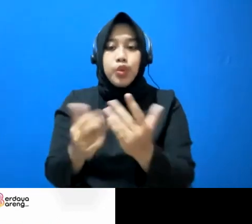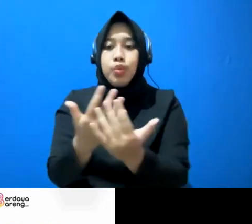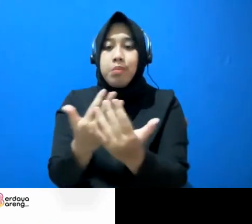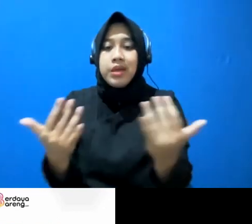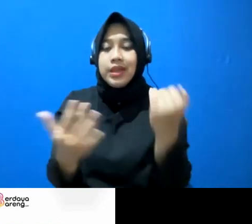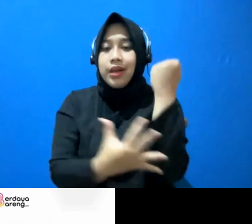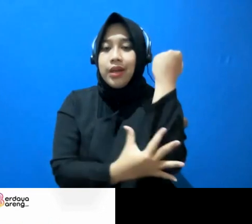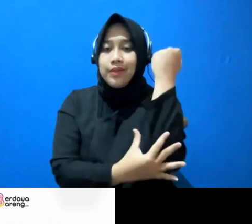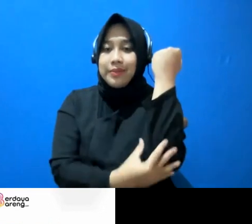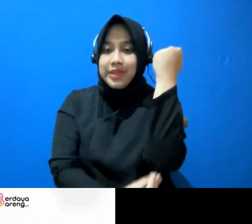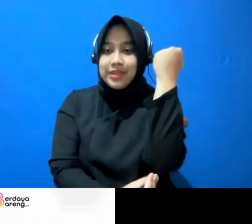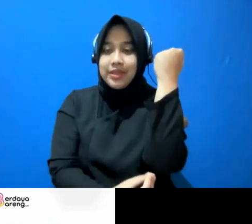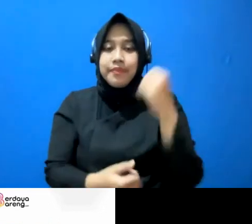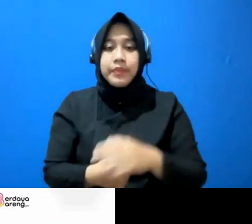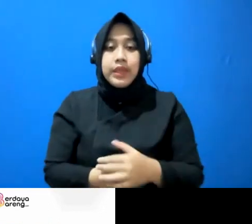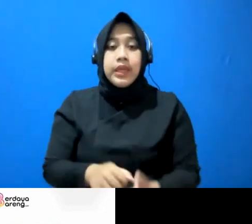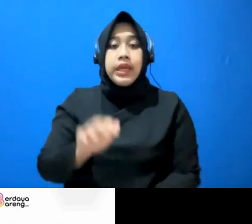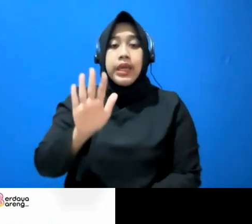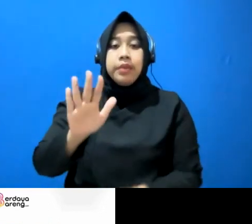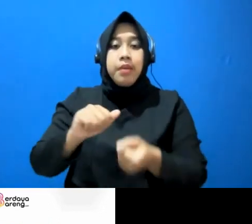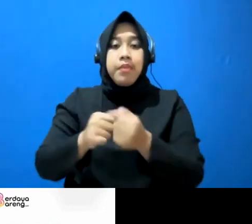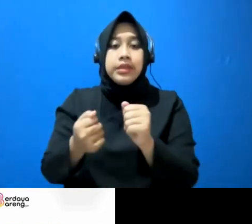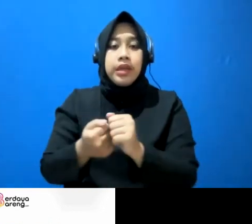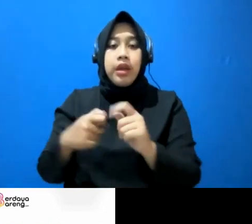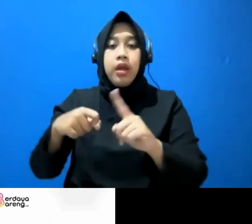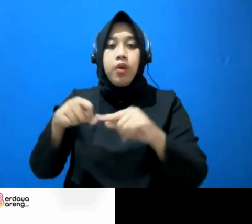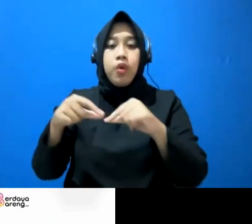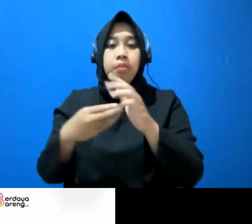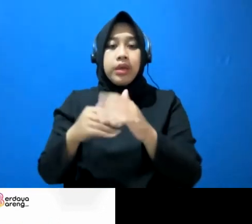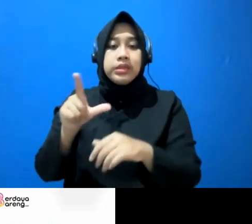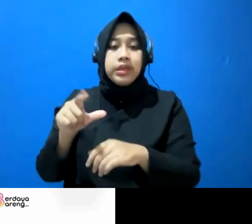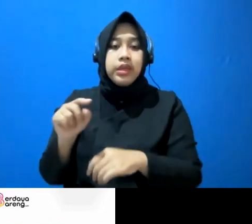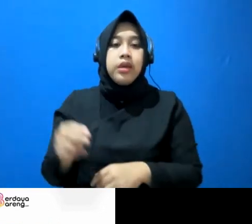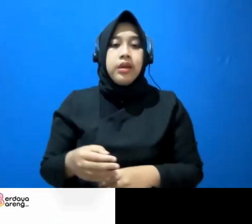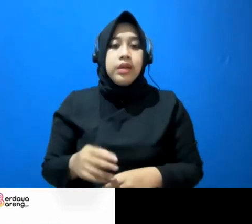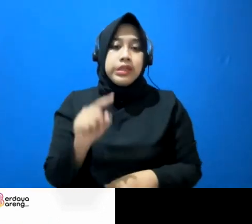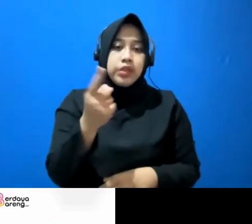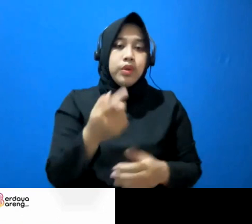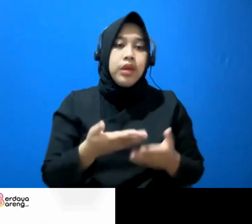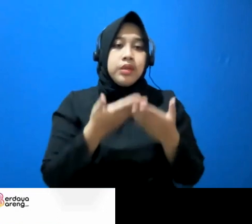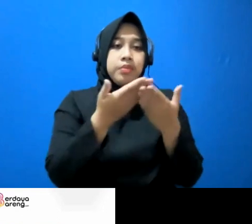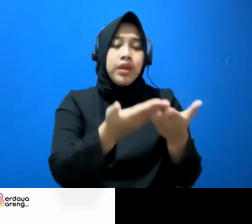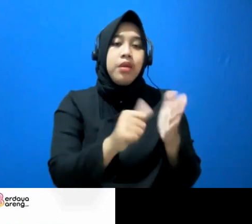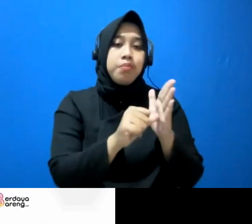miskin ya lima perkara komersil satulah kasih bantuan hukum ya kan